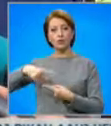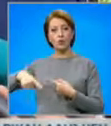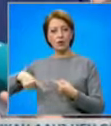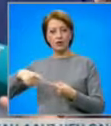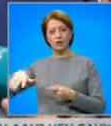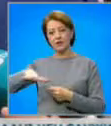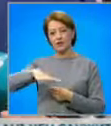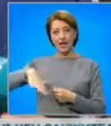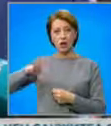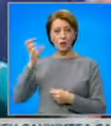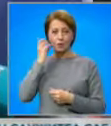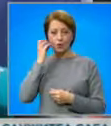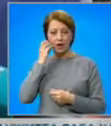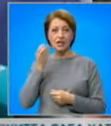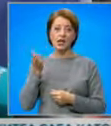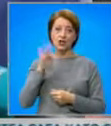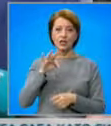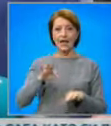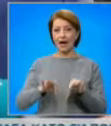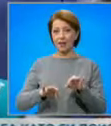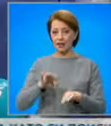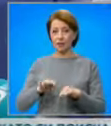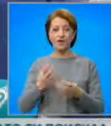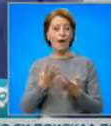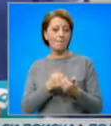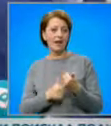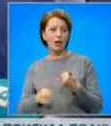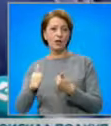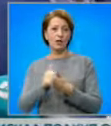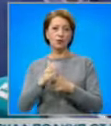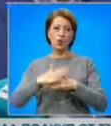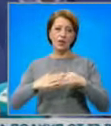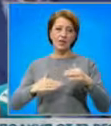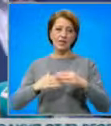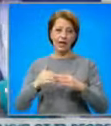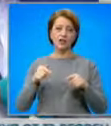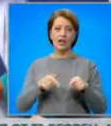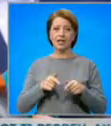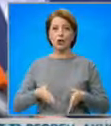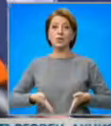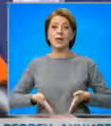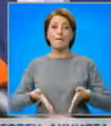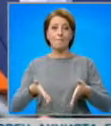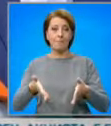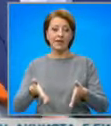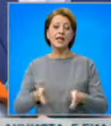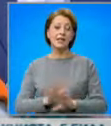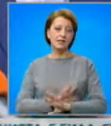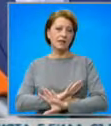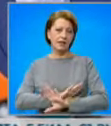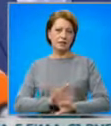на който именно ще се гласува и приоритетното изграждане на този обходен път, за да може да бъдат предотвратени